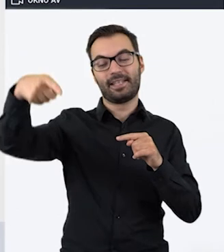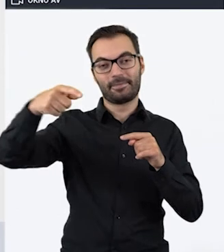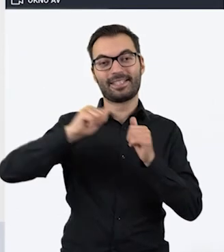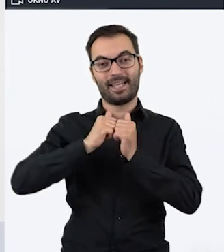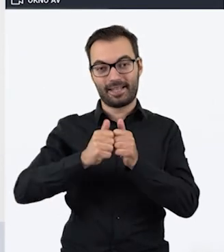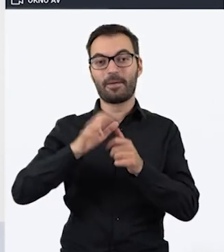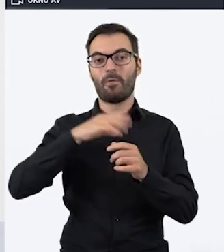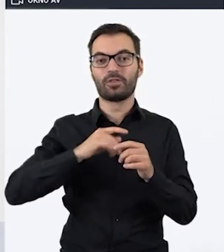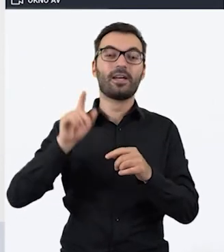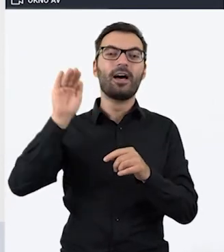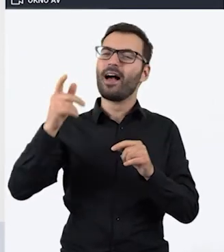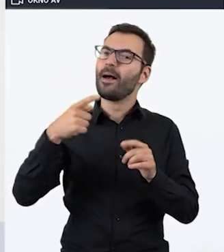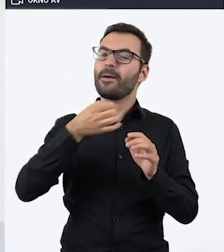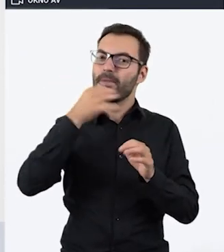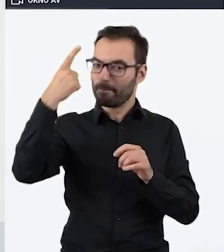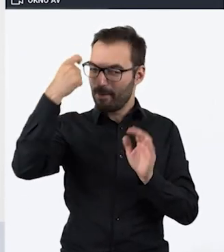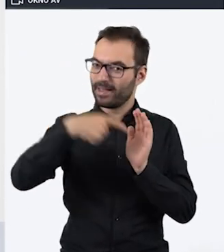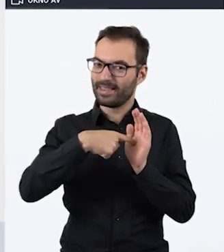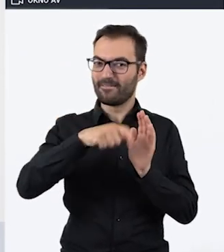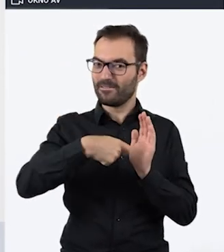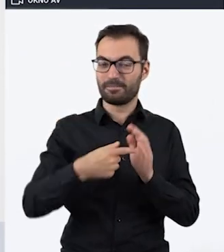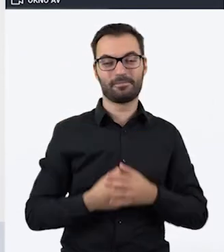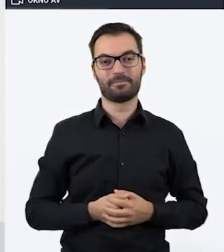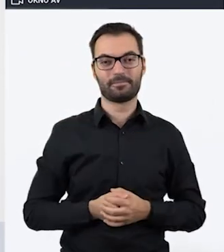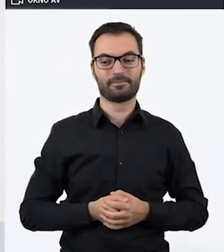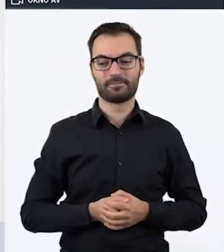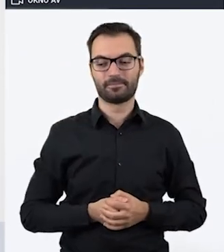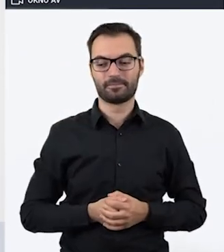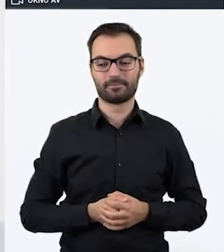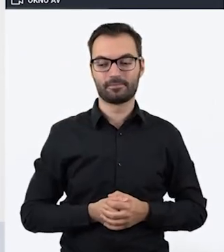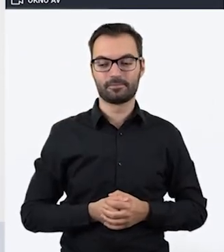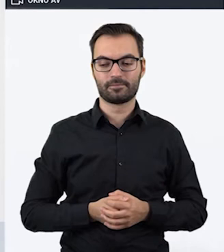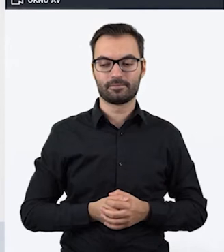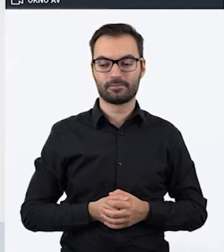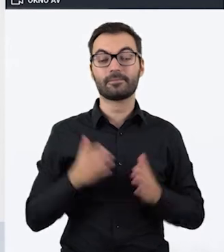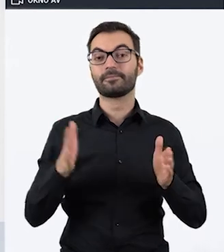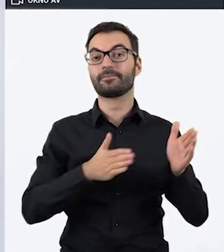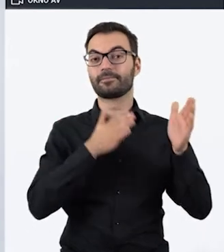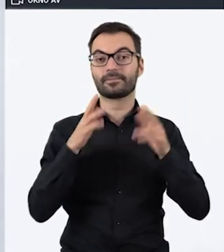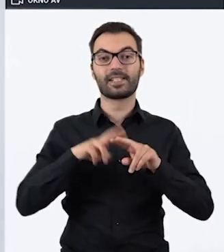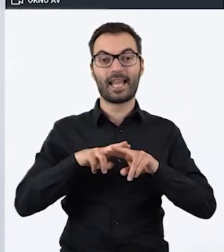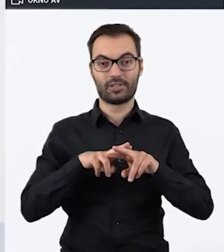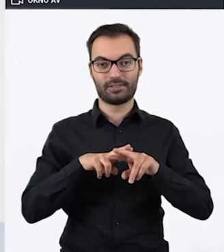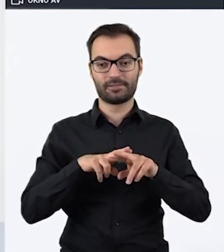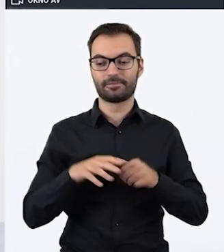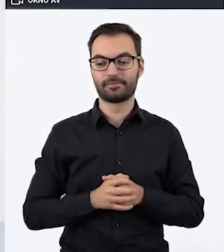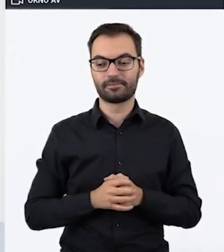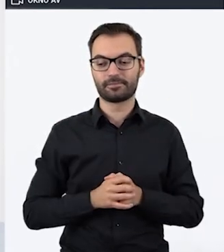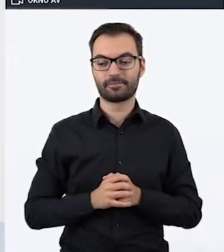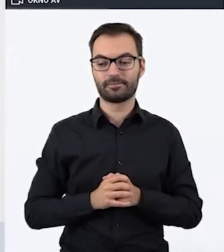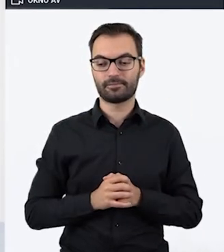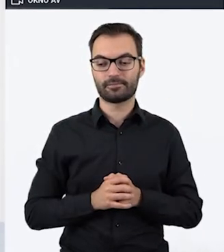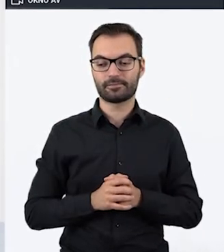krokach naszego escape roomu możemy odwołać się do treści z tego wideo. Kolejnym narzędziem, o którym chcielibyśmy